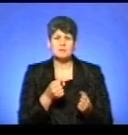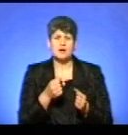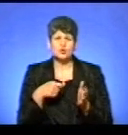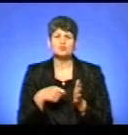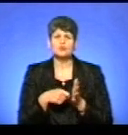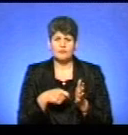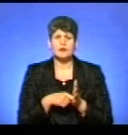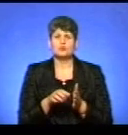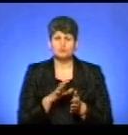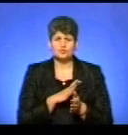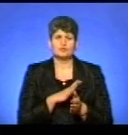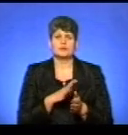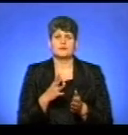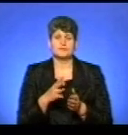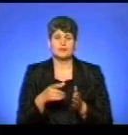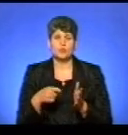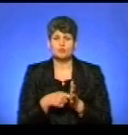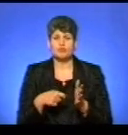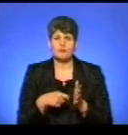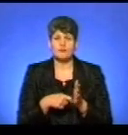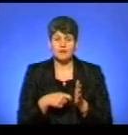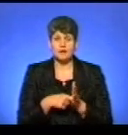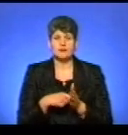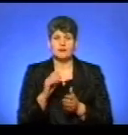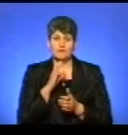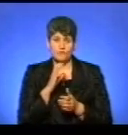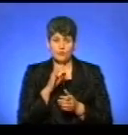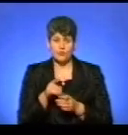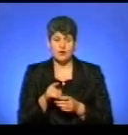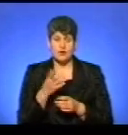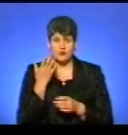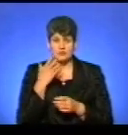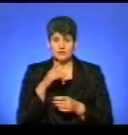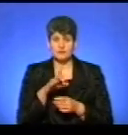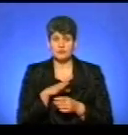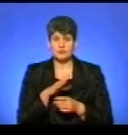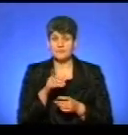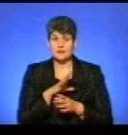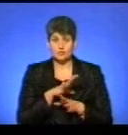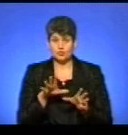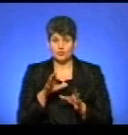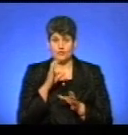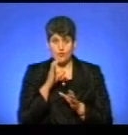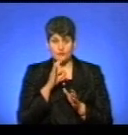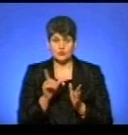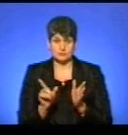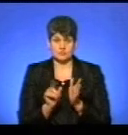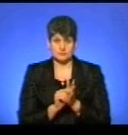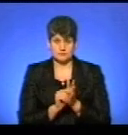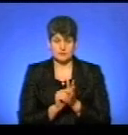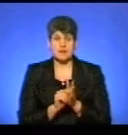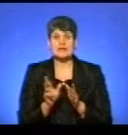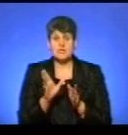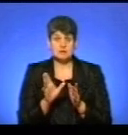годувати було чим, тому що забійний пункт, відходи завжди є. І в тому, коли вона досягла сатеву зриловику, не було вовка, щоб її спарувати, і спарували собаку.